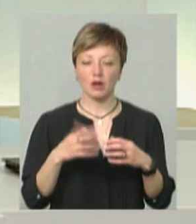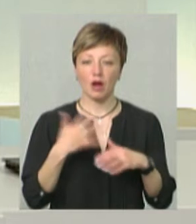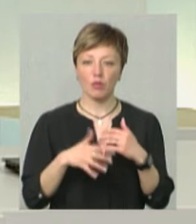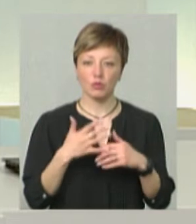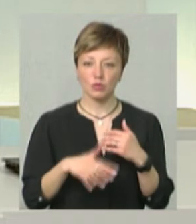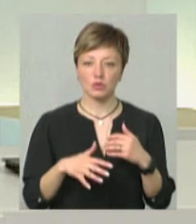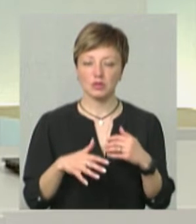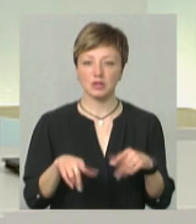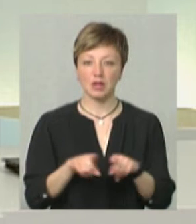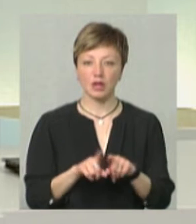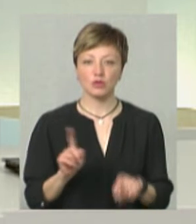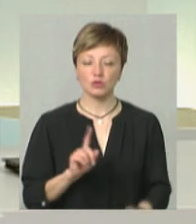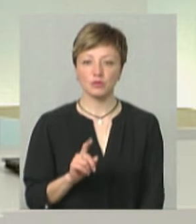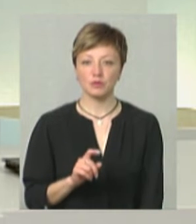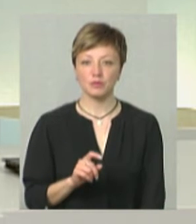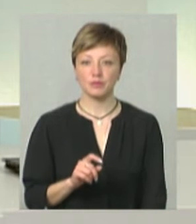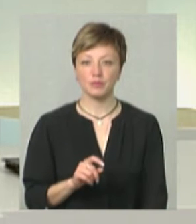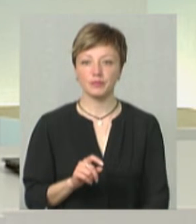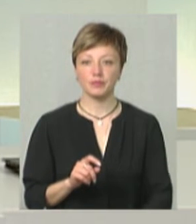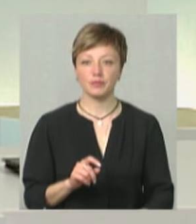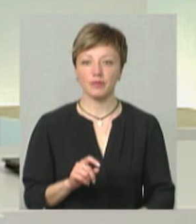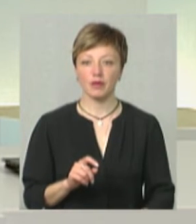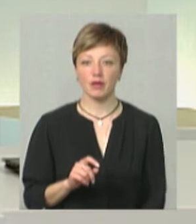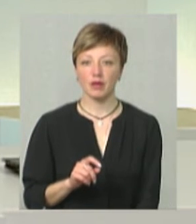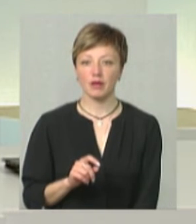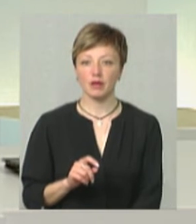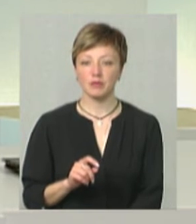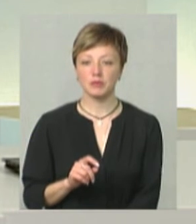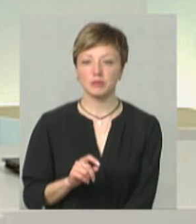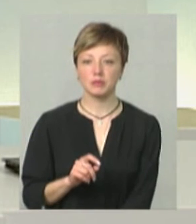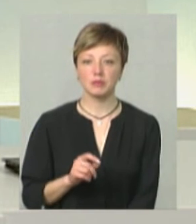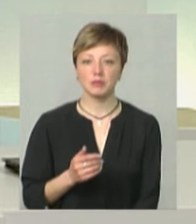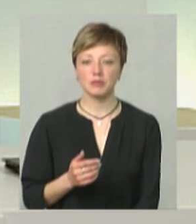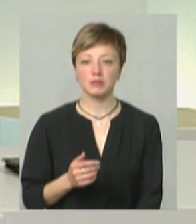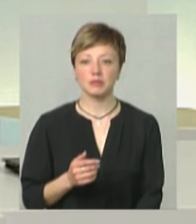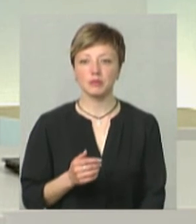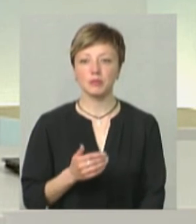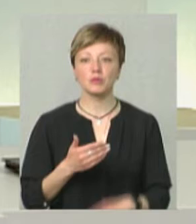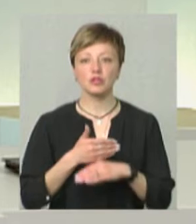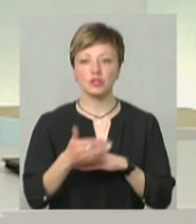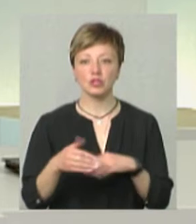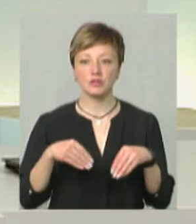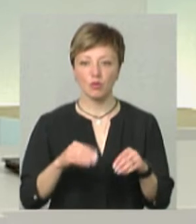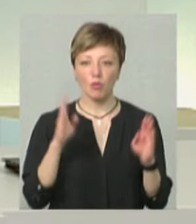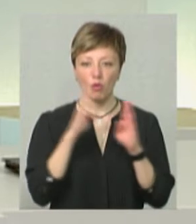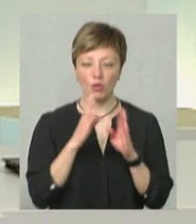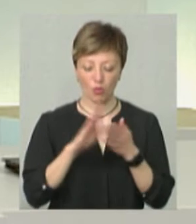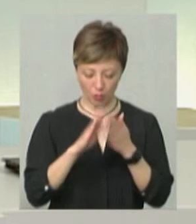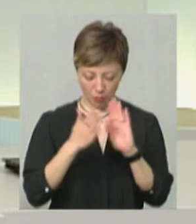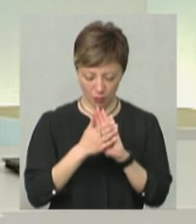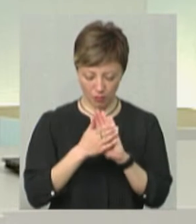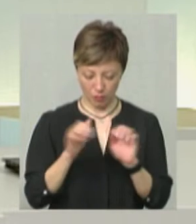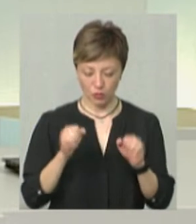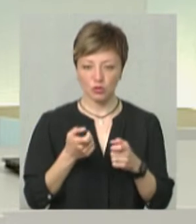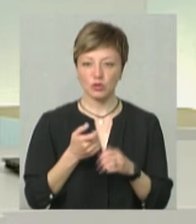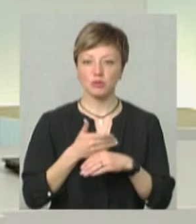капуста, таке, що висівається пізніше. Ну, тут свої корективи внесли погодні умови, чи, можливо, ми